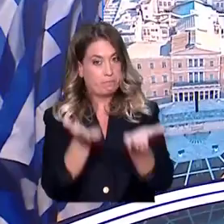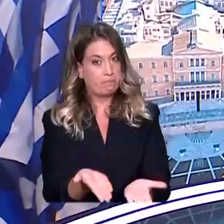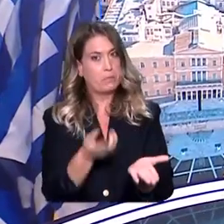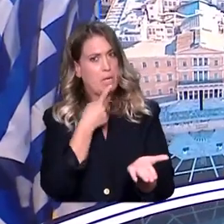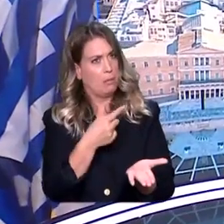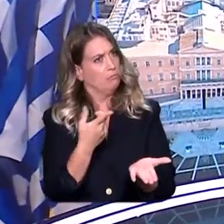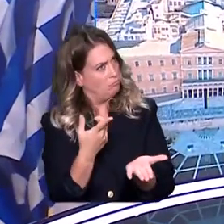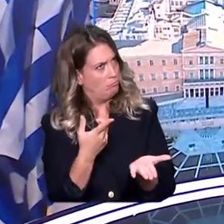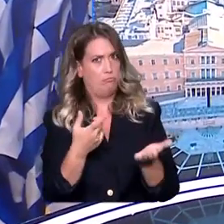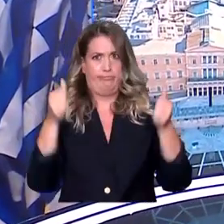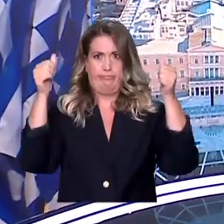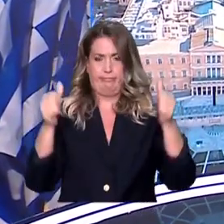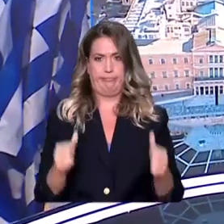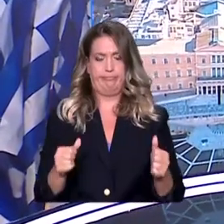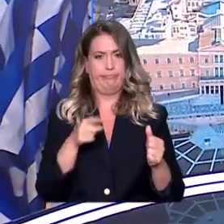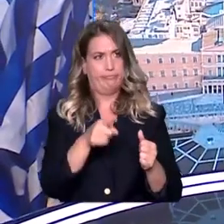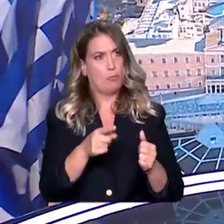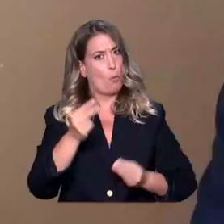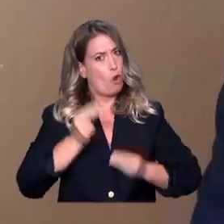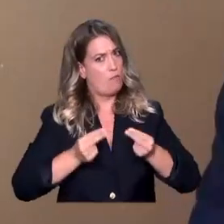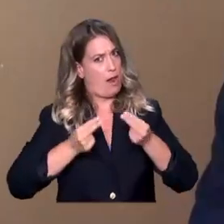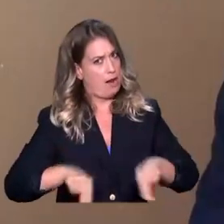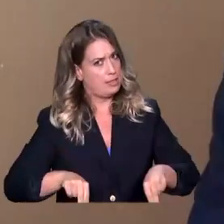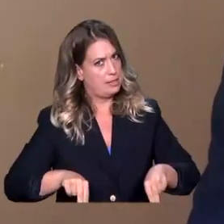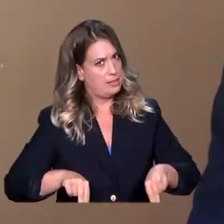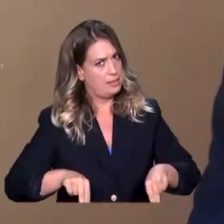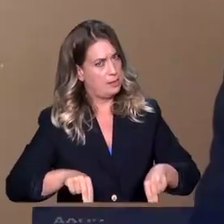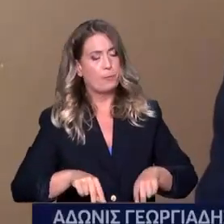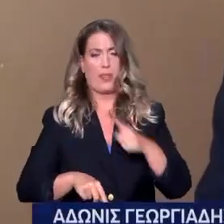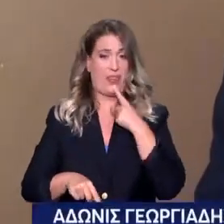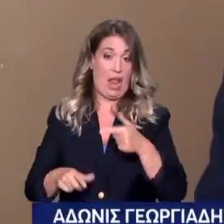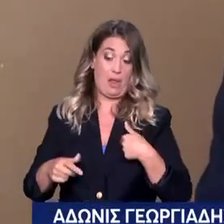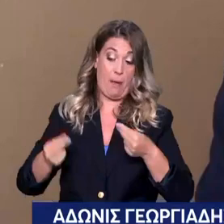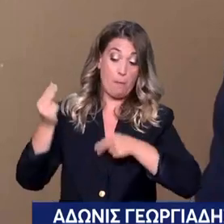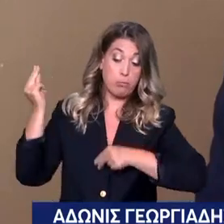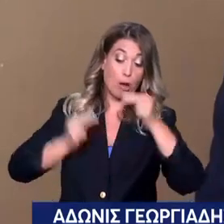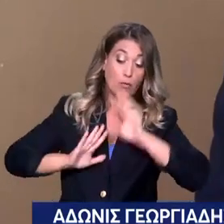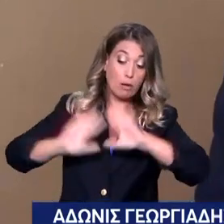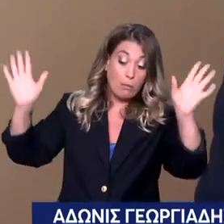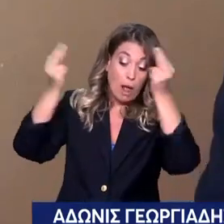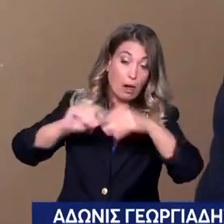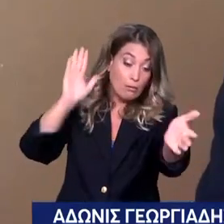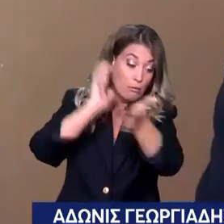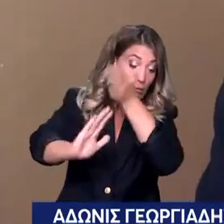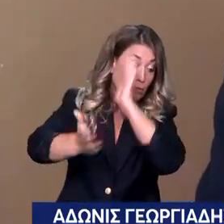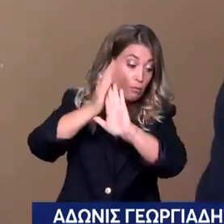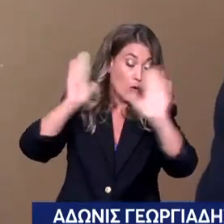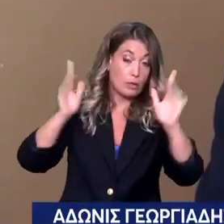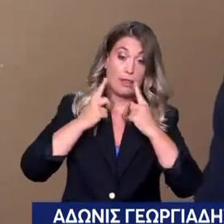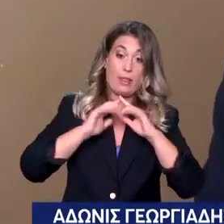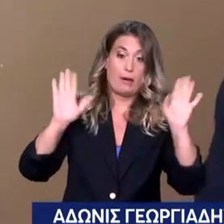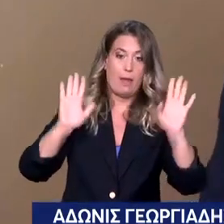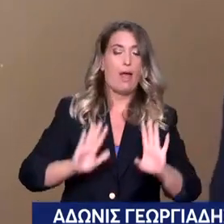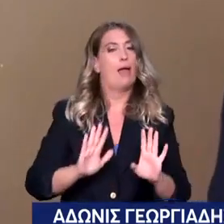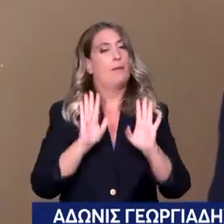σας πω ότι... Εγώ δεν είπα ότι λέω ότι λύνεται το πρόβλημα. Οι αμοιβές είναι πολύ μικρές κύριε Υπουργέ. Είναι πολύ χαμηλές οι αμοιβές. Όταν δει